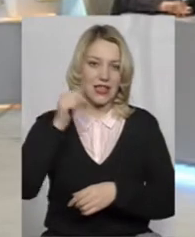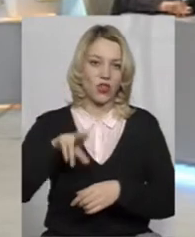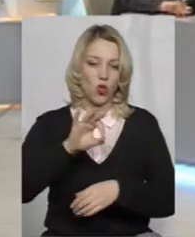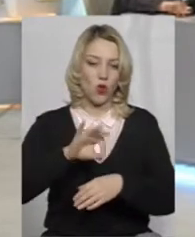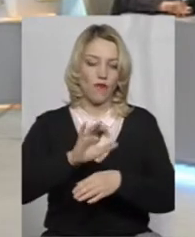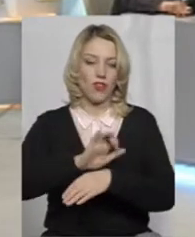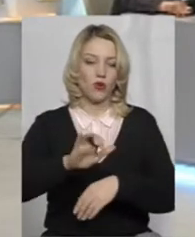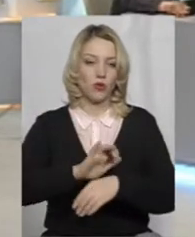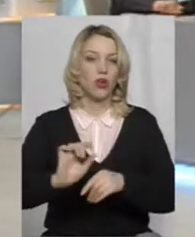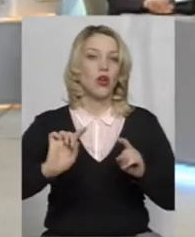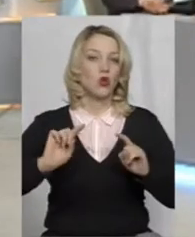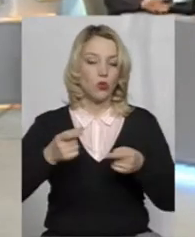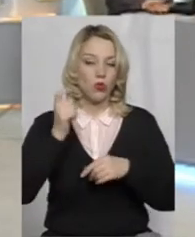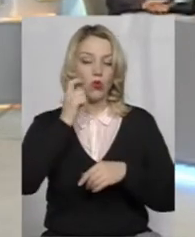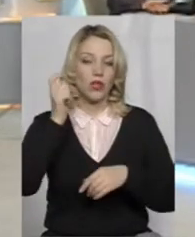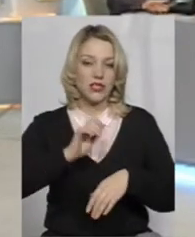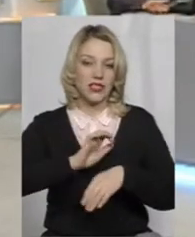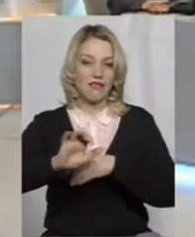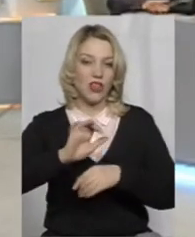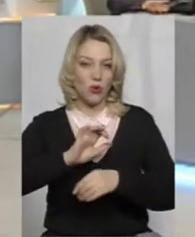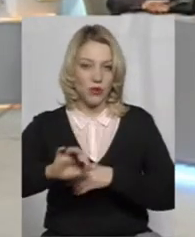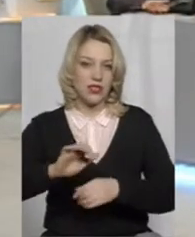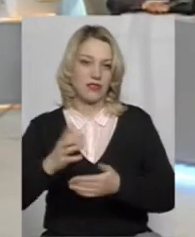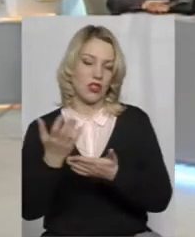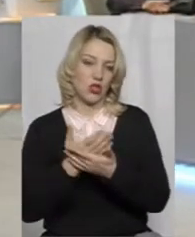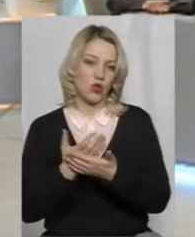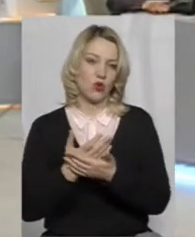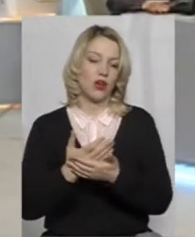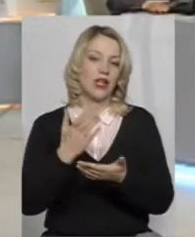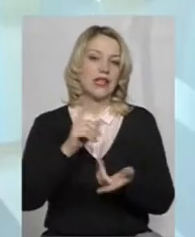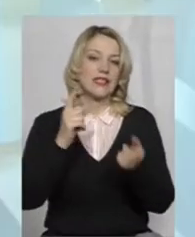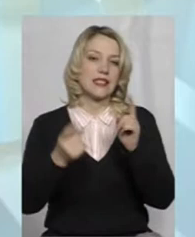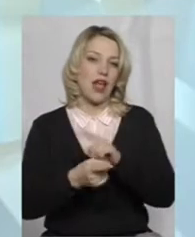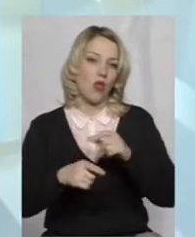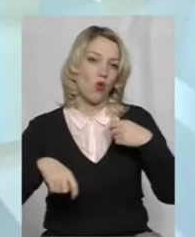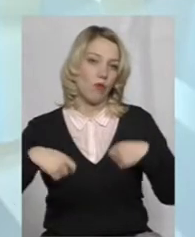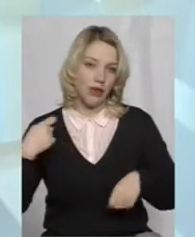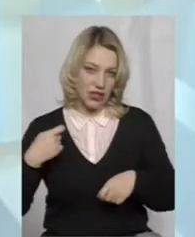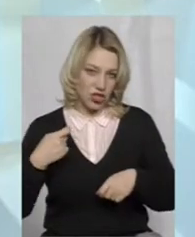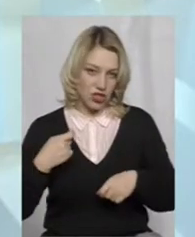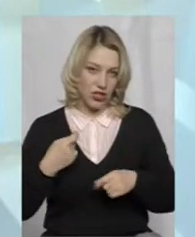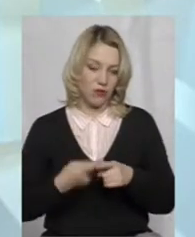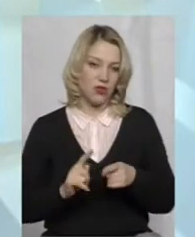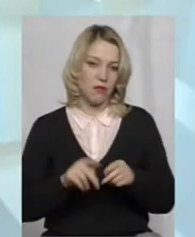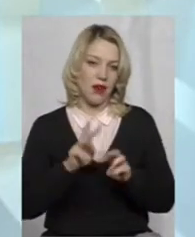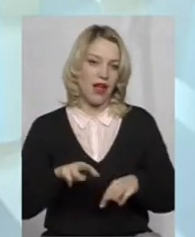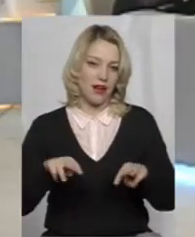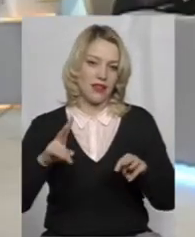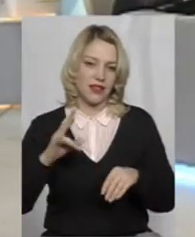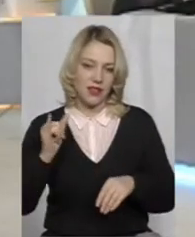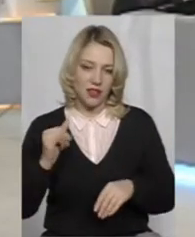Тому українське виробництво кіно стало убиточним. Ці мільярди кошти.